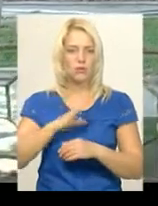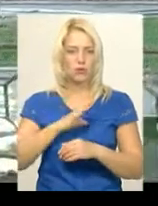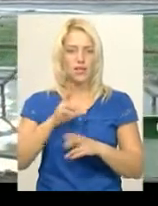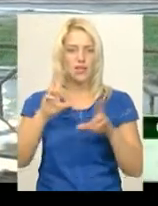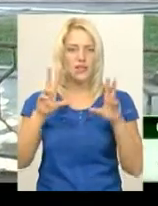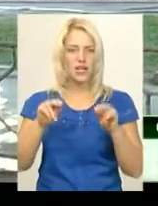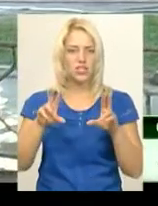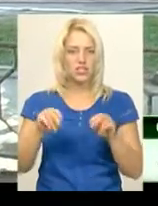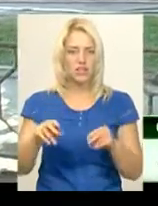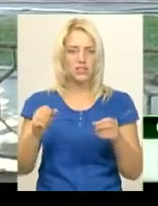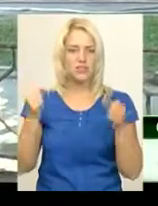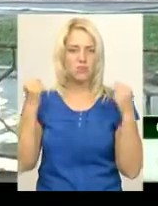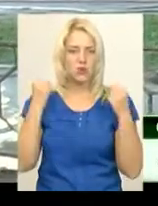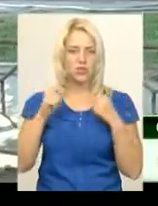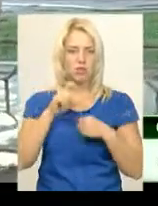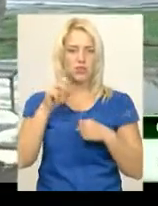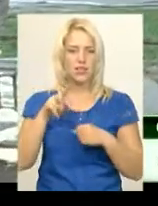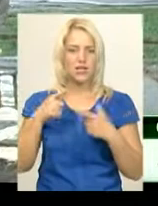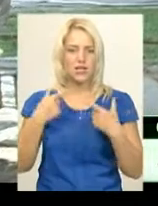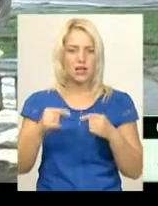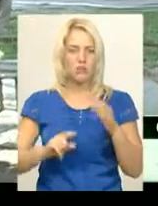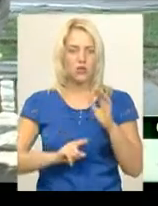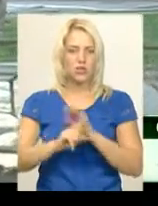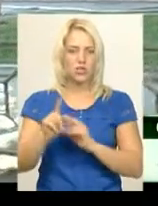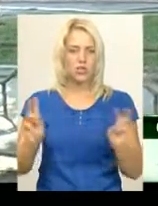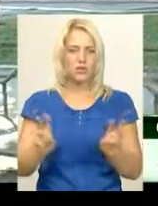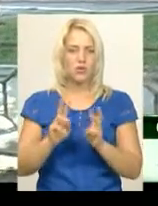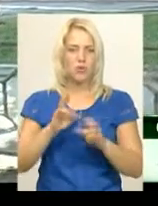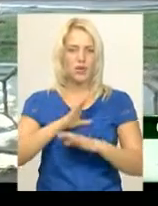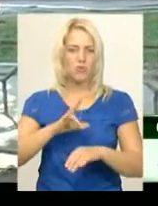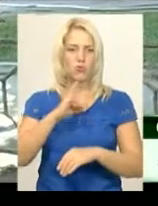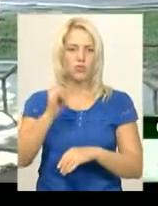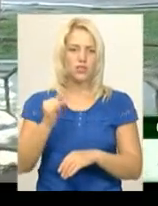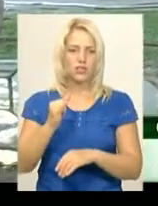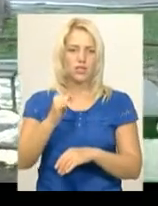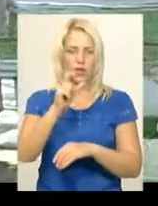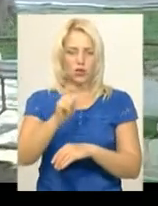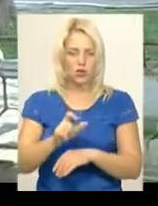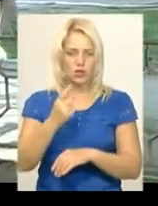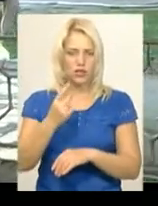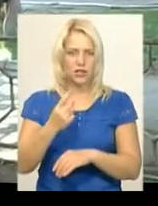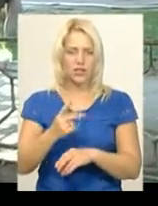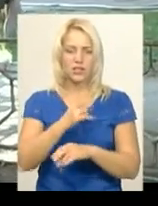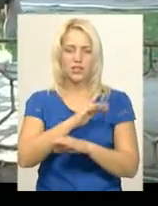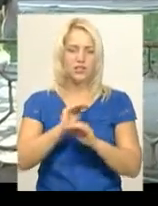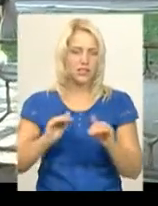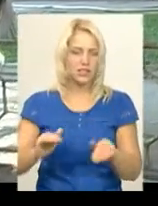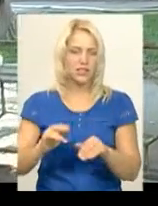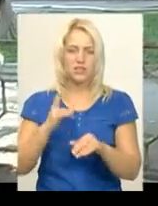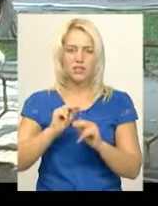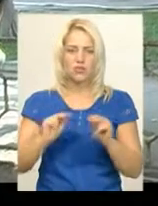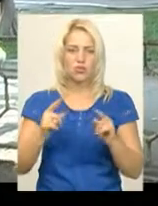в спортивному залі, де почалася пожежа, не було жодної дитини і жодного вчителя, тому що